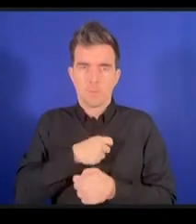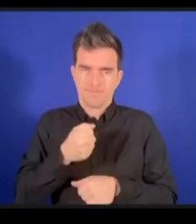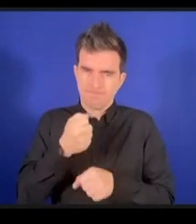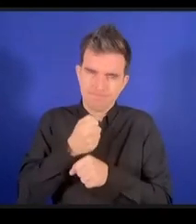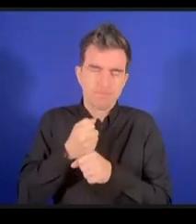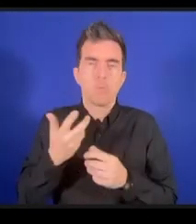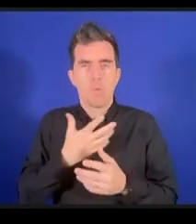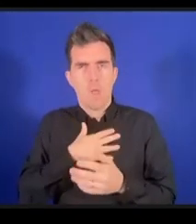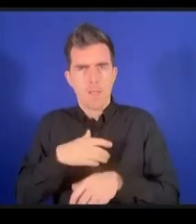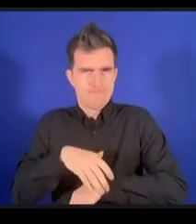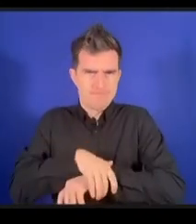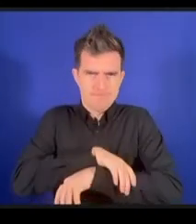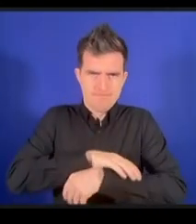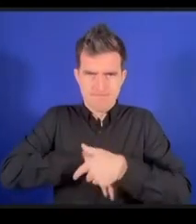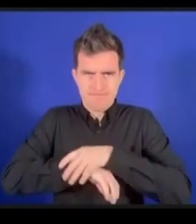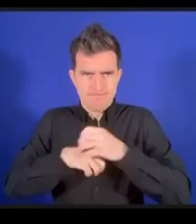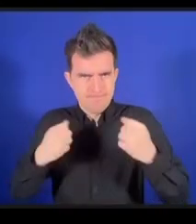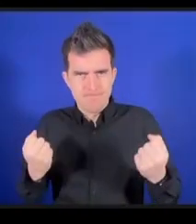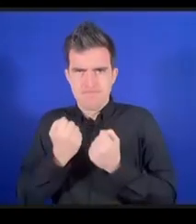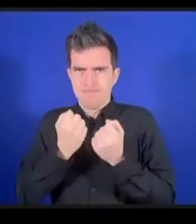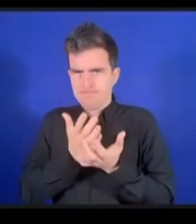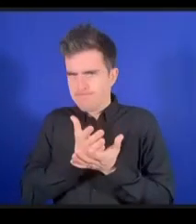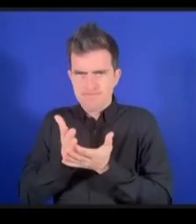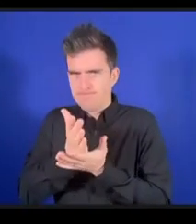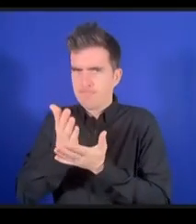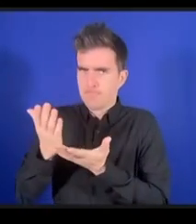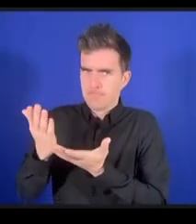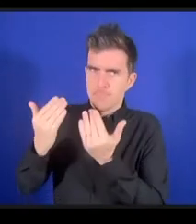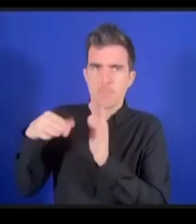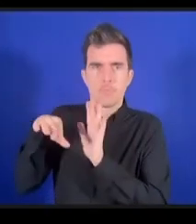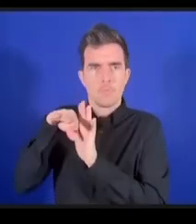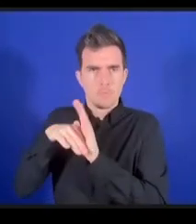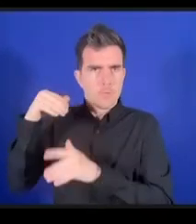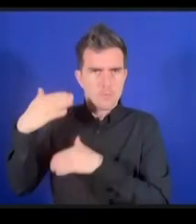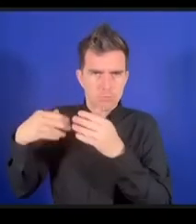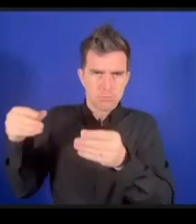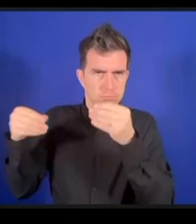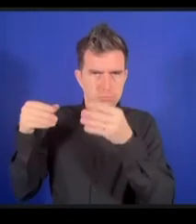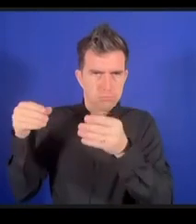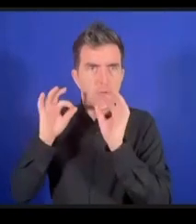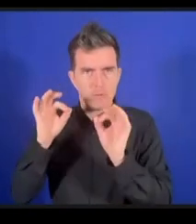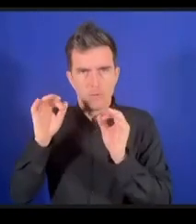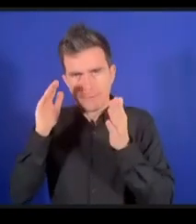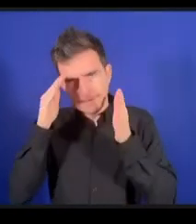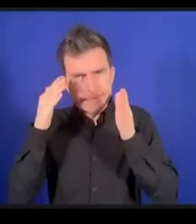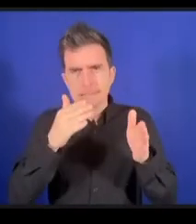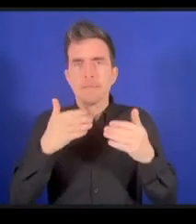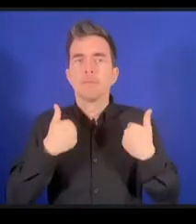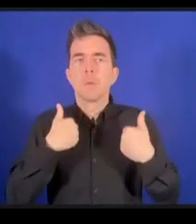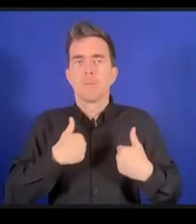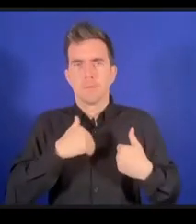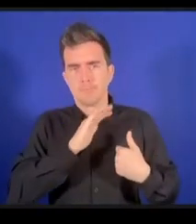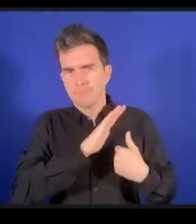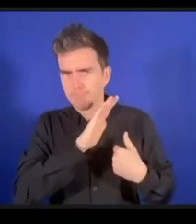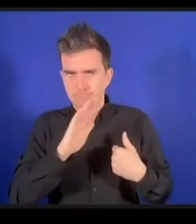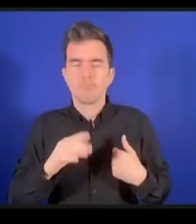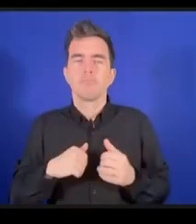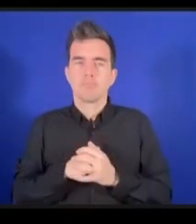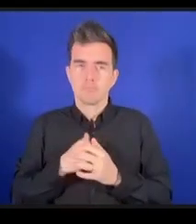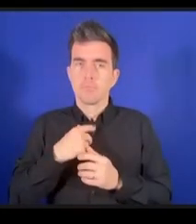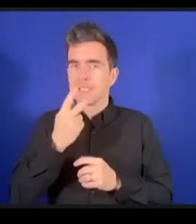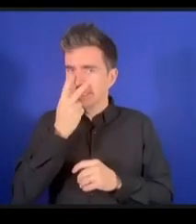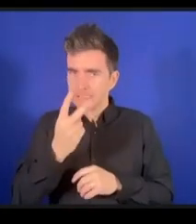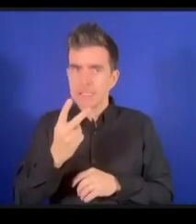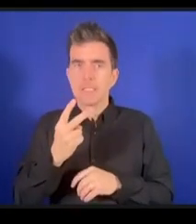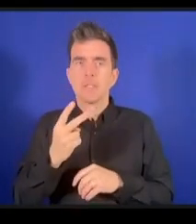nous mettons l'accent nous avons parlé de ce qui se